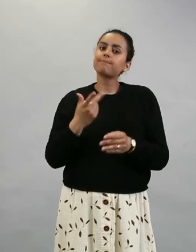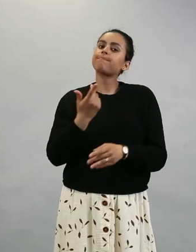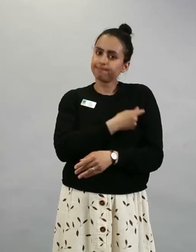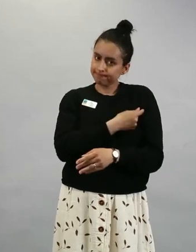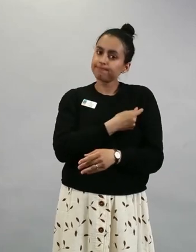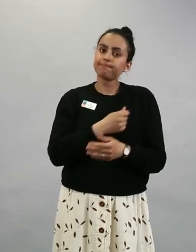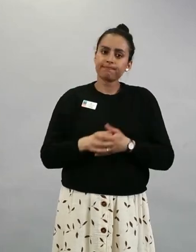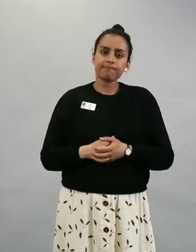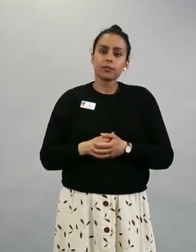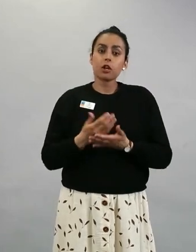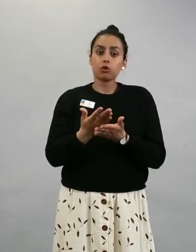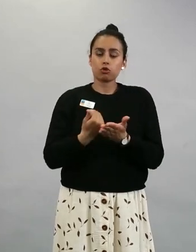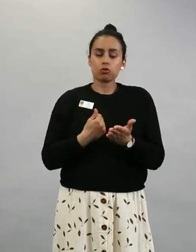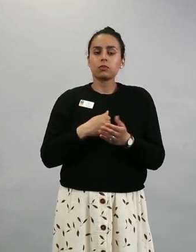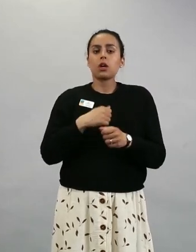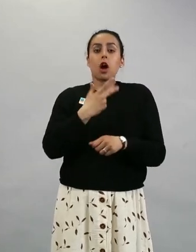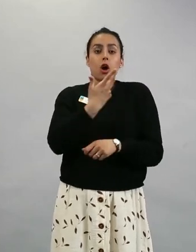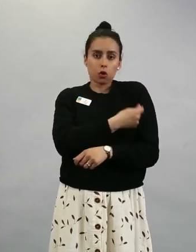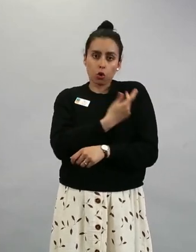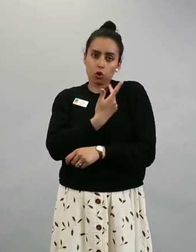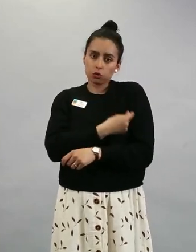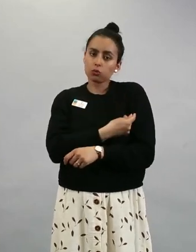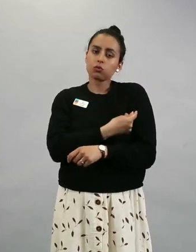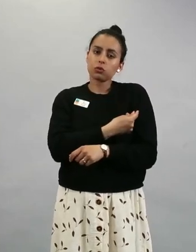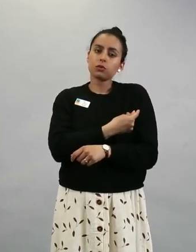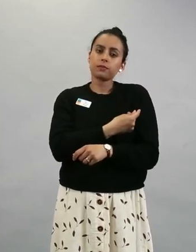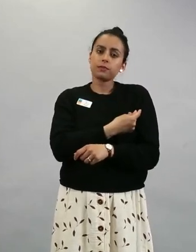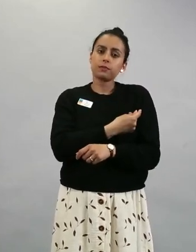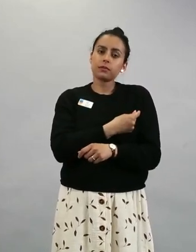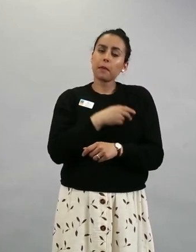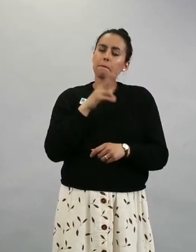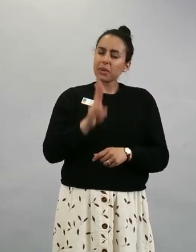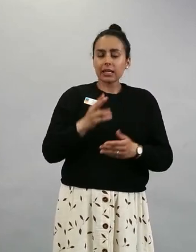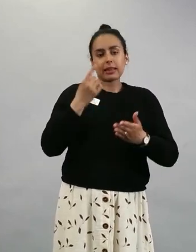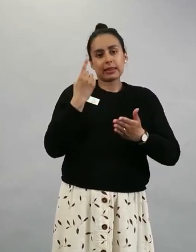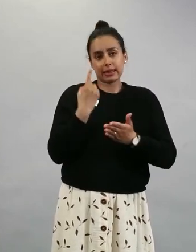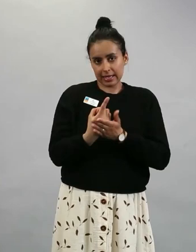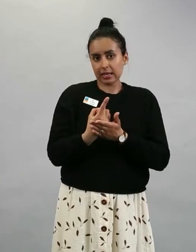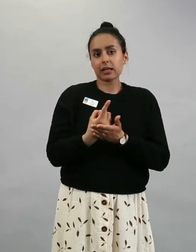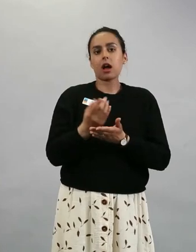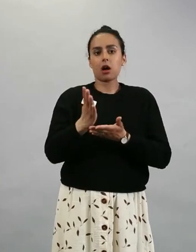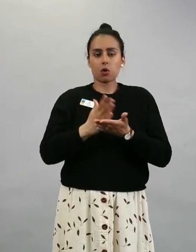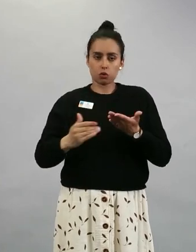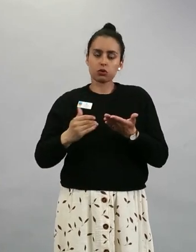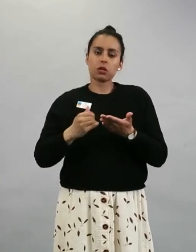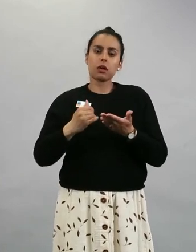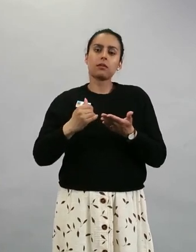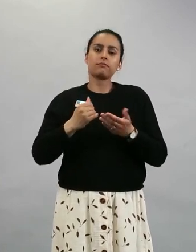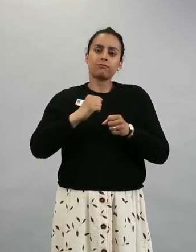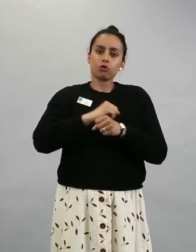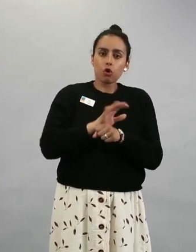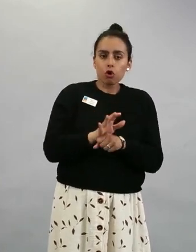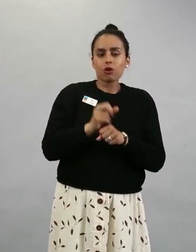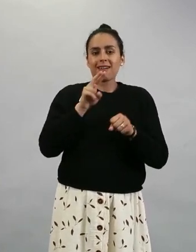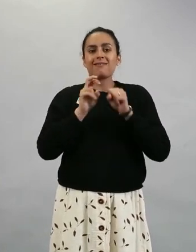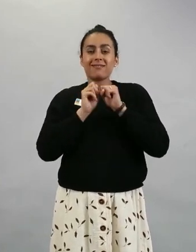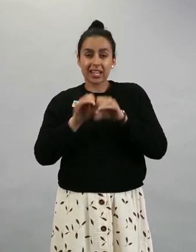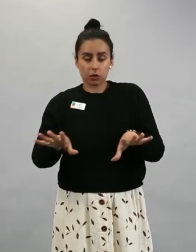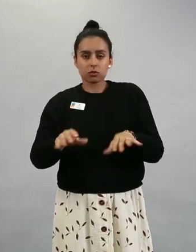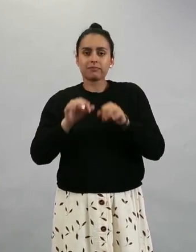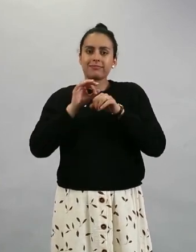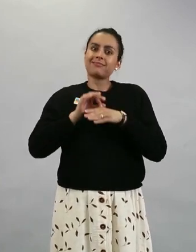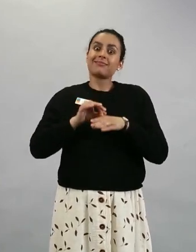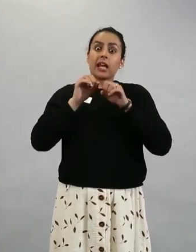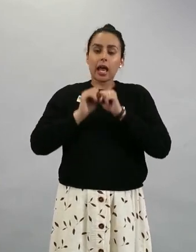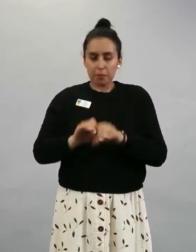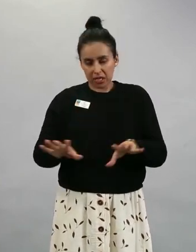Sillä rokotukset ovat erittäin tärkeä osa tämän koronavirusepidemian selättämisessä